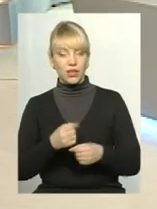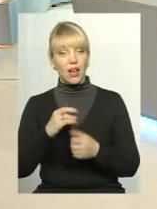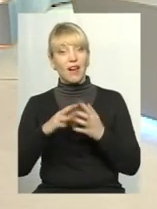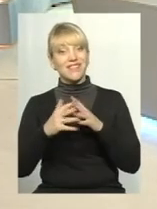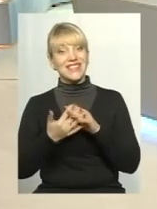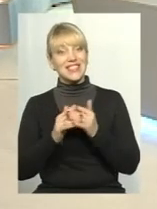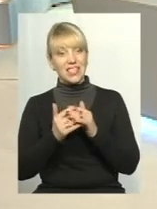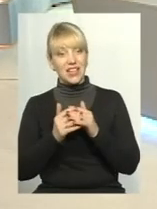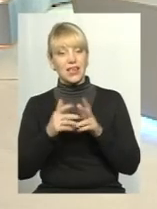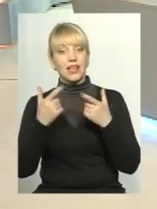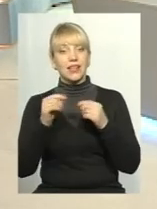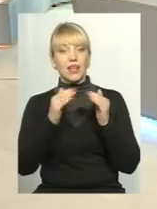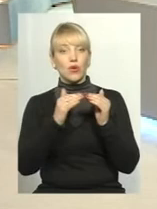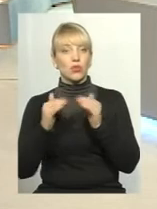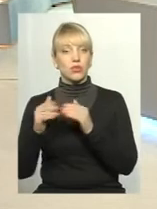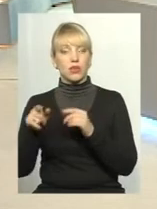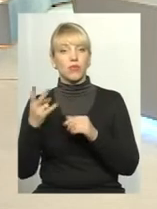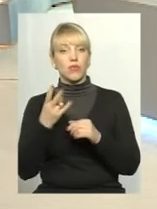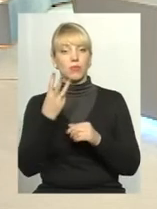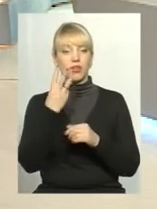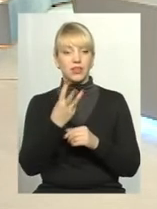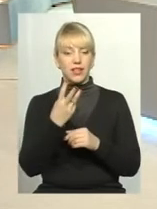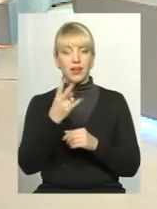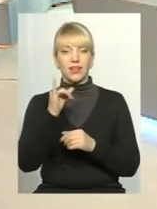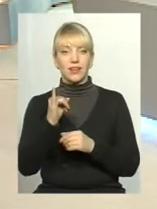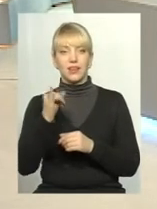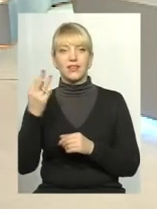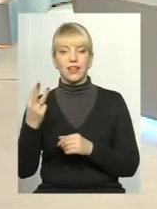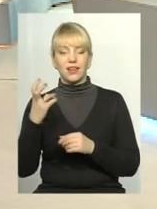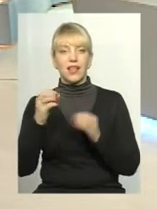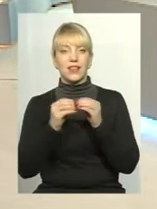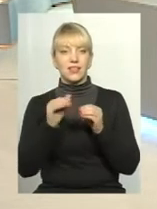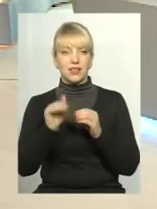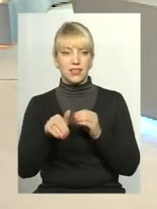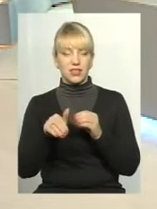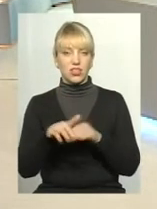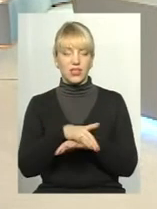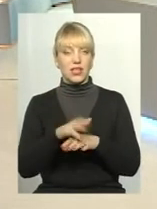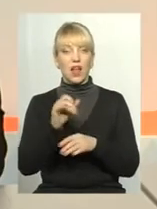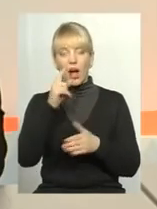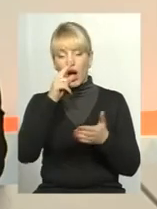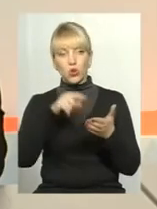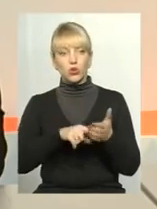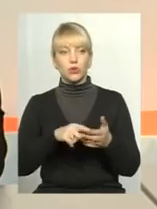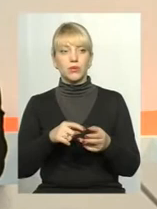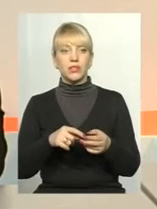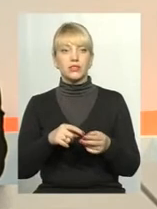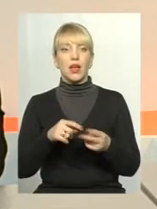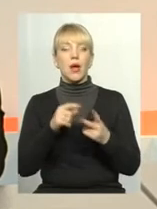котежна забудова, там має бути 3,3 амбулаторії на 10 тисяч населення, а доступність вже півтора